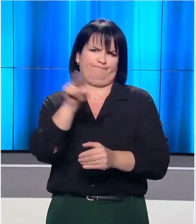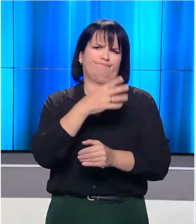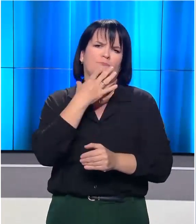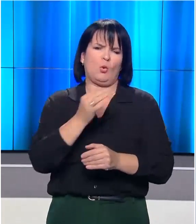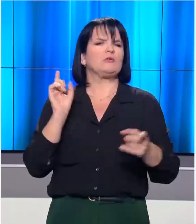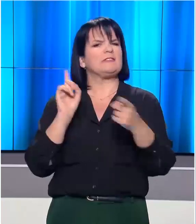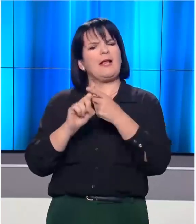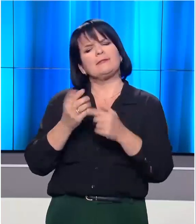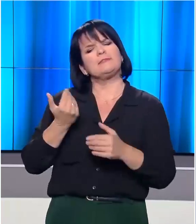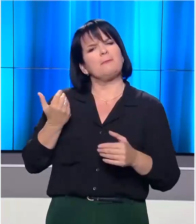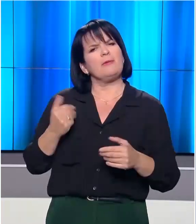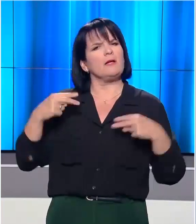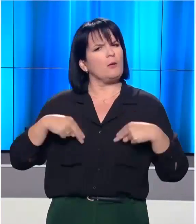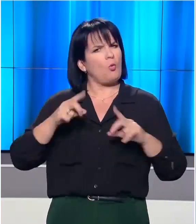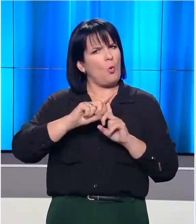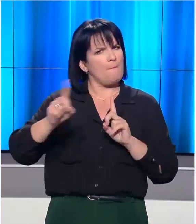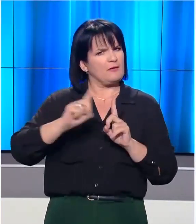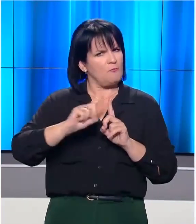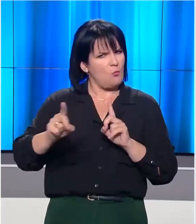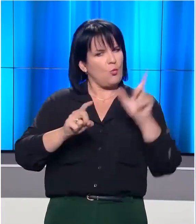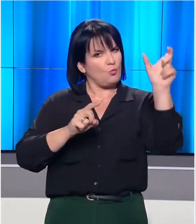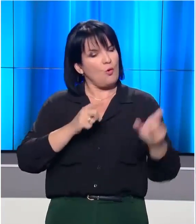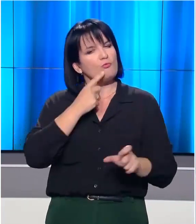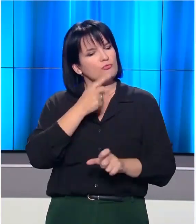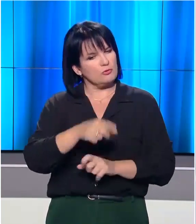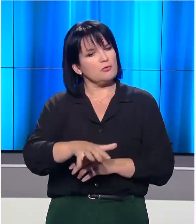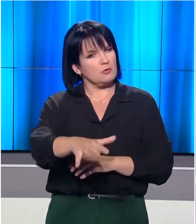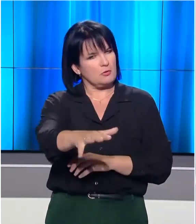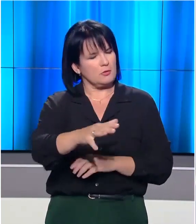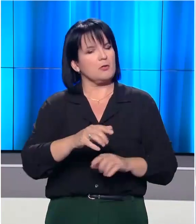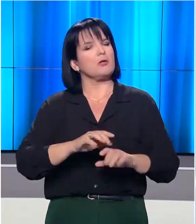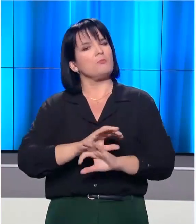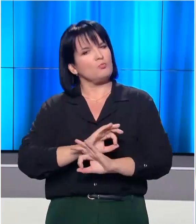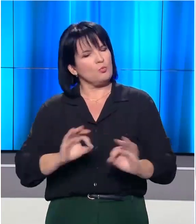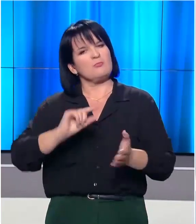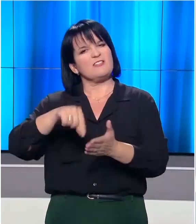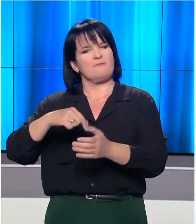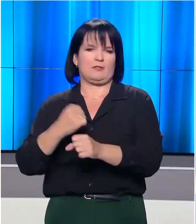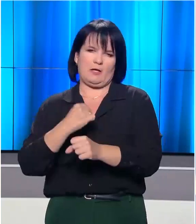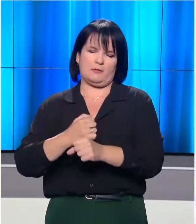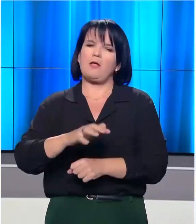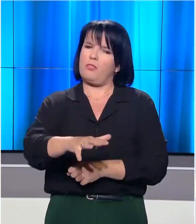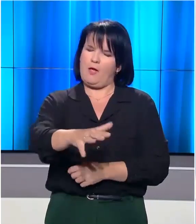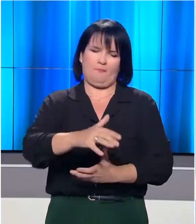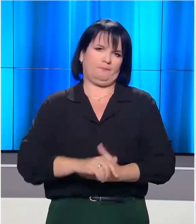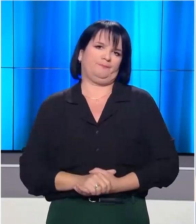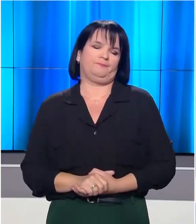μετά τη συνάντηση που είχαν με τον Υπουργό Μεταφορών ο οποίος ανακοίνωσε την άμεση εφαρμογή των συμβάσεων εργασίας.